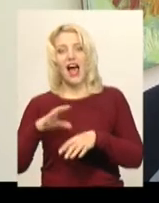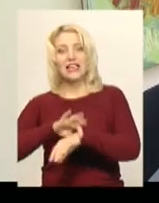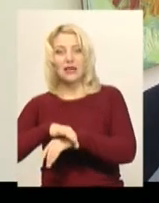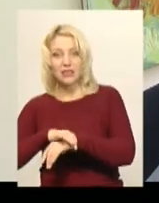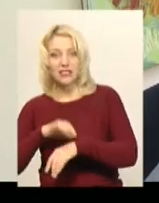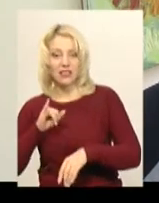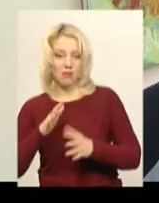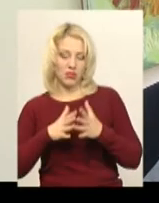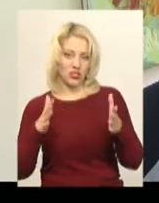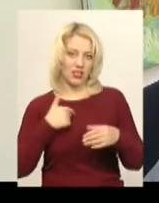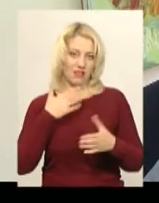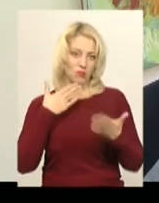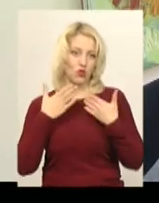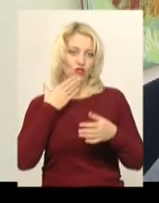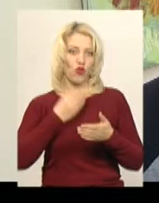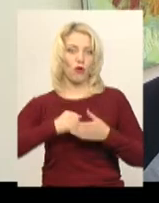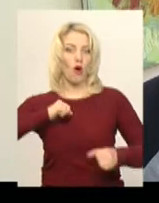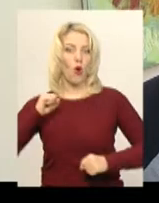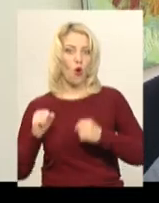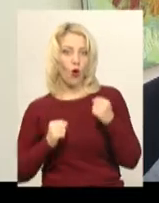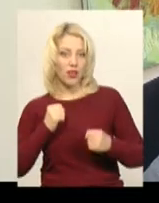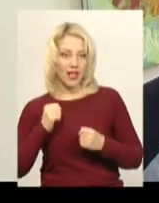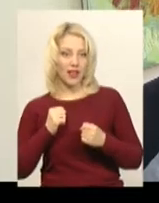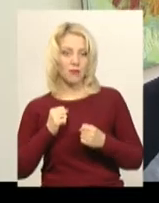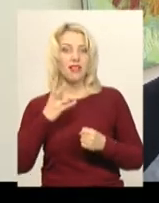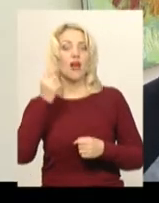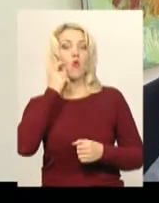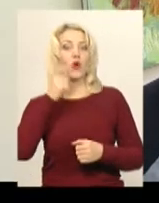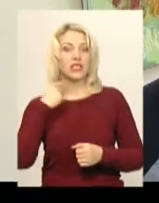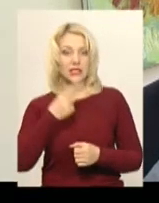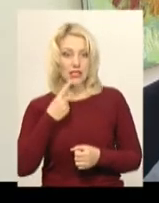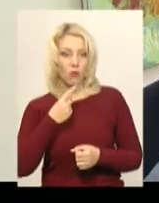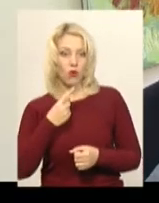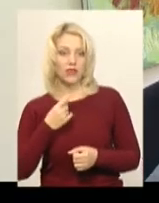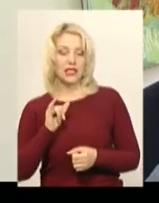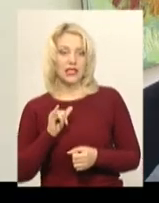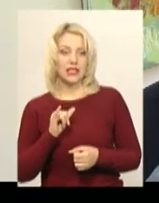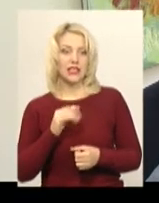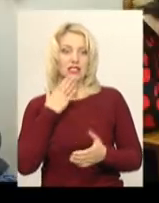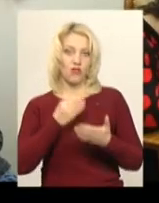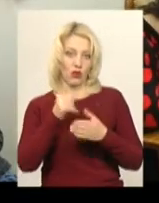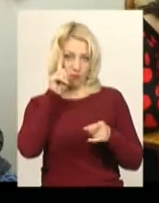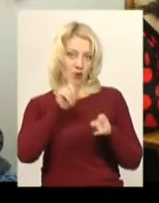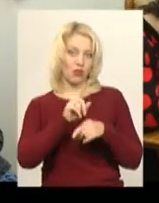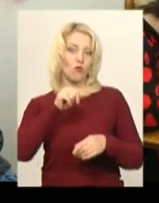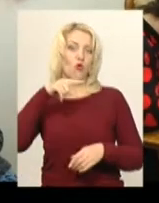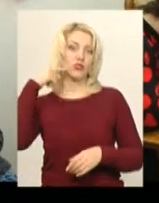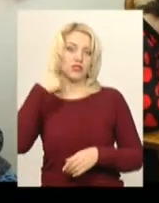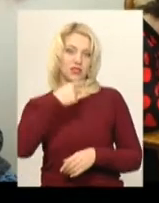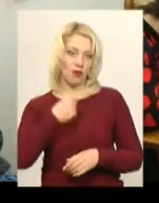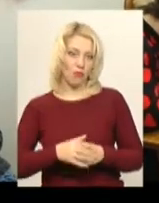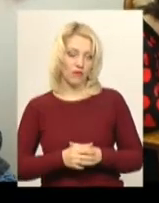більше всього я спілкуюся зі своїми колегами на українській мові і зі своїм братом на російській. До написання